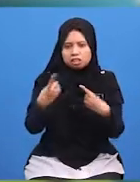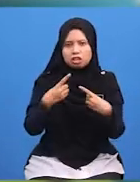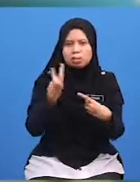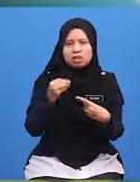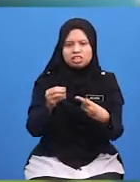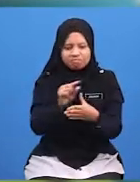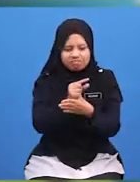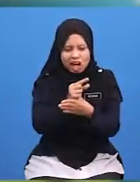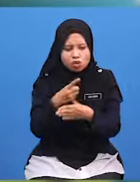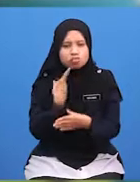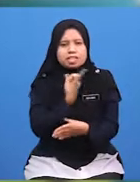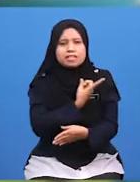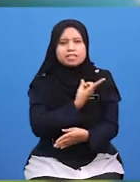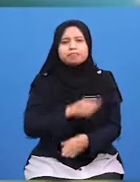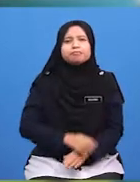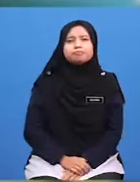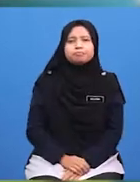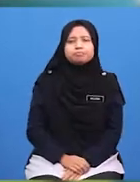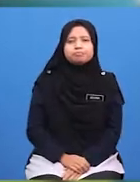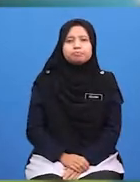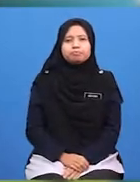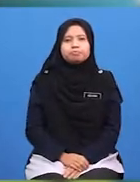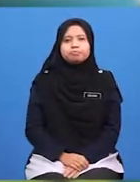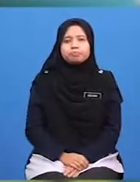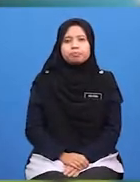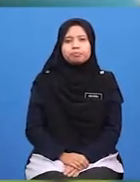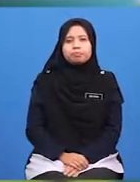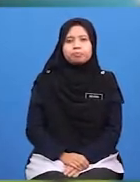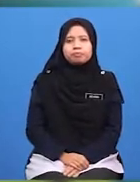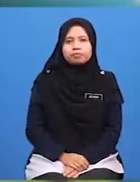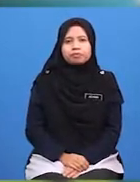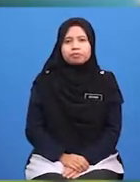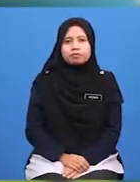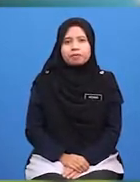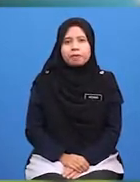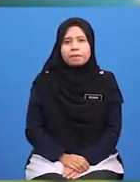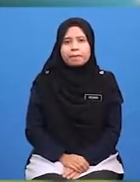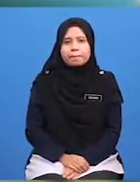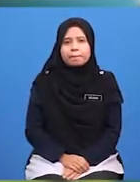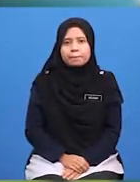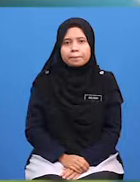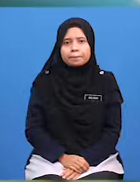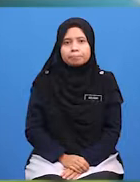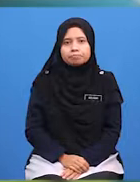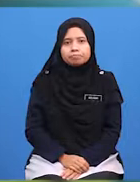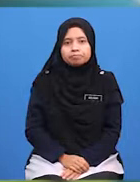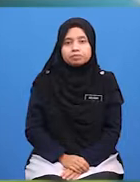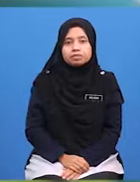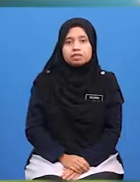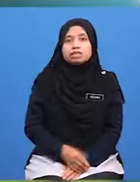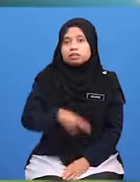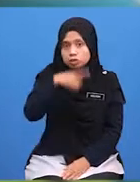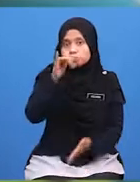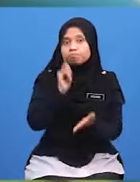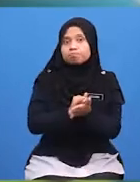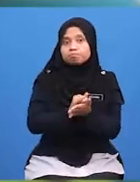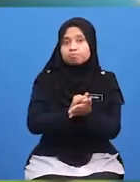Mengkanggu Perjalanan Kehidupan Dan Aktiviti Harian Kita Oleh Kerana